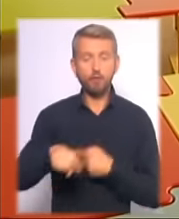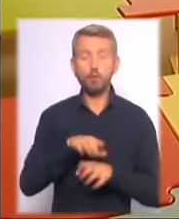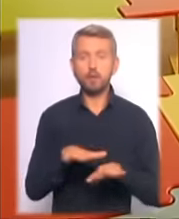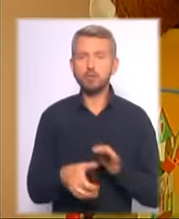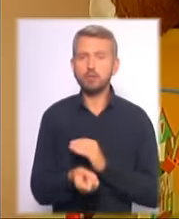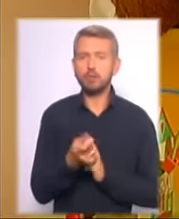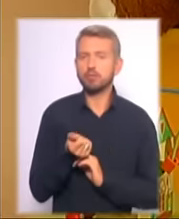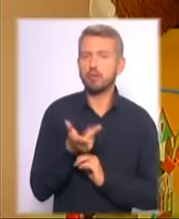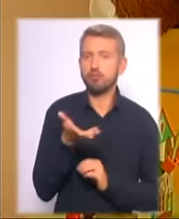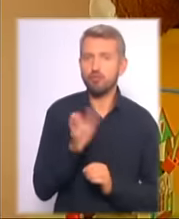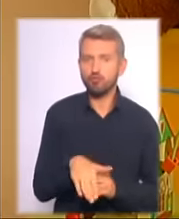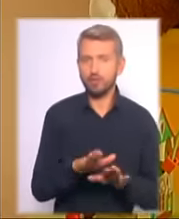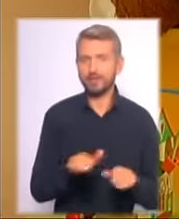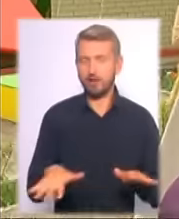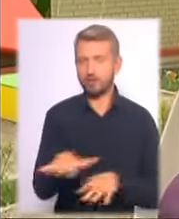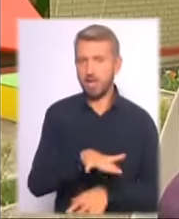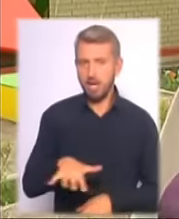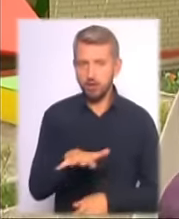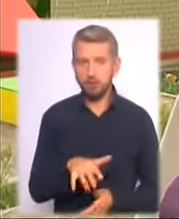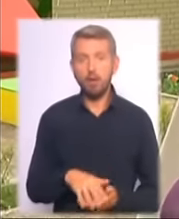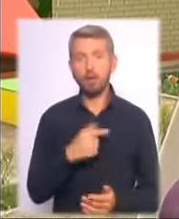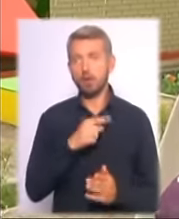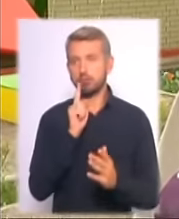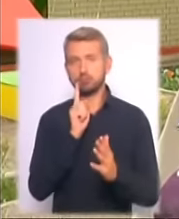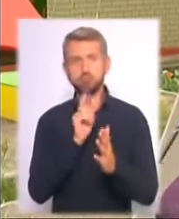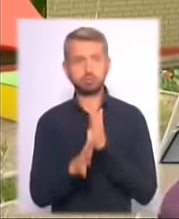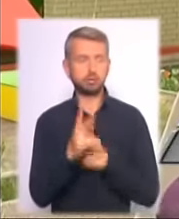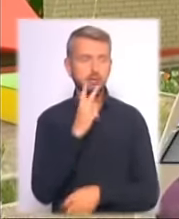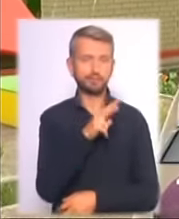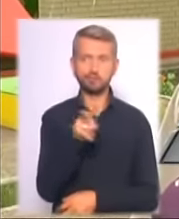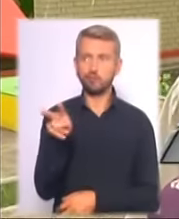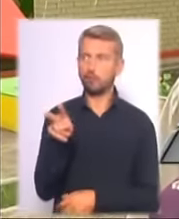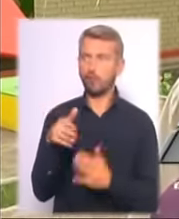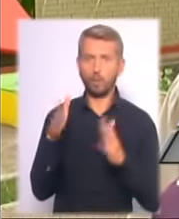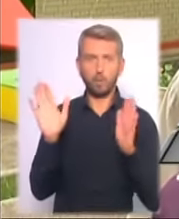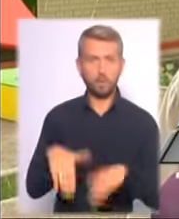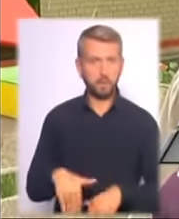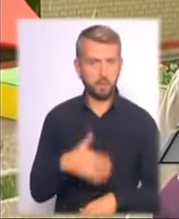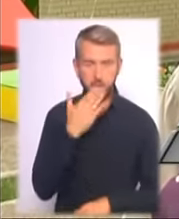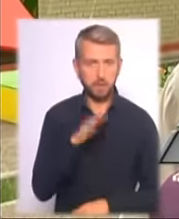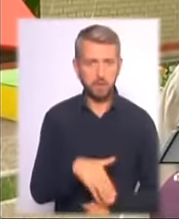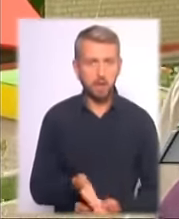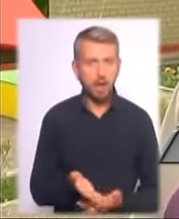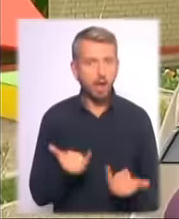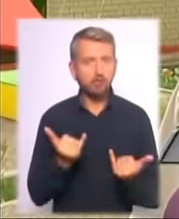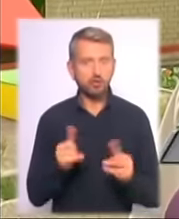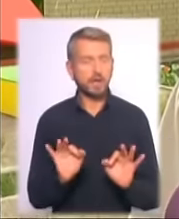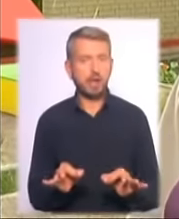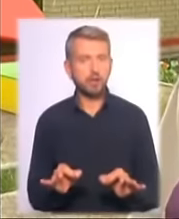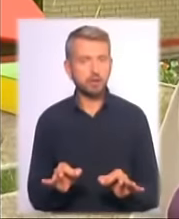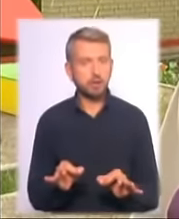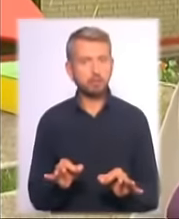цілий комплекс дитячих майданчиків. Міма проходила, розруха, зараз, звісно,